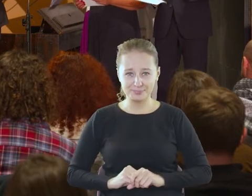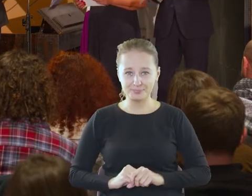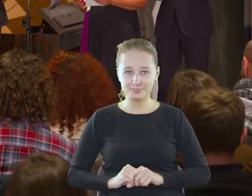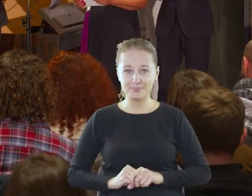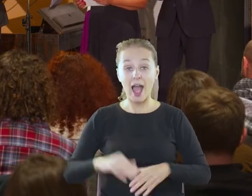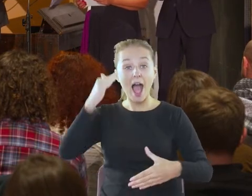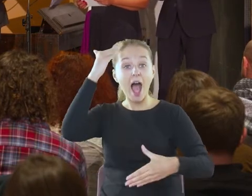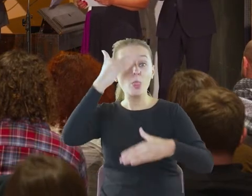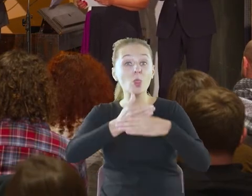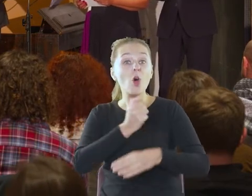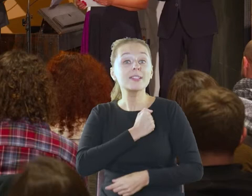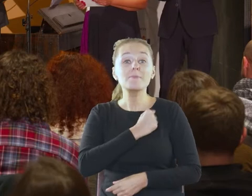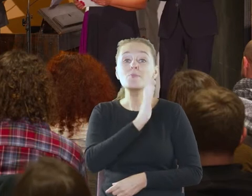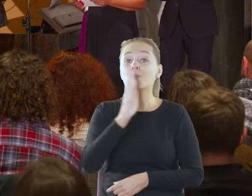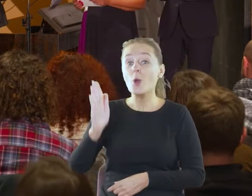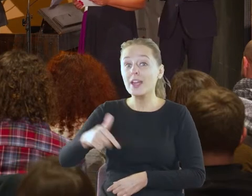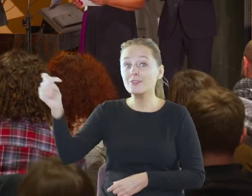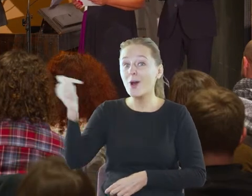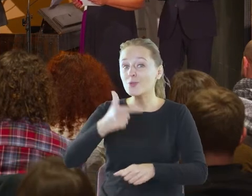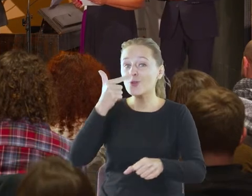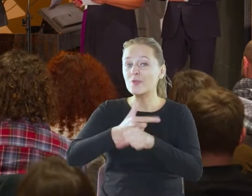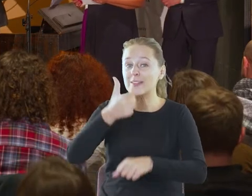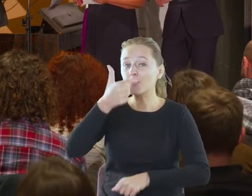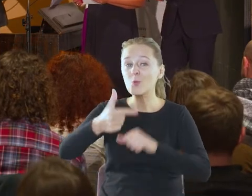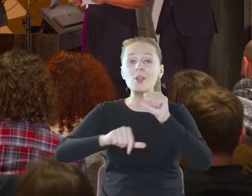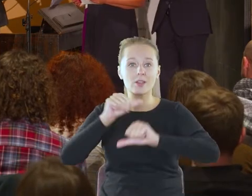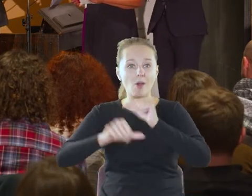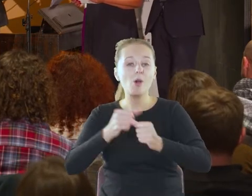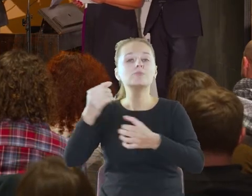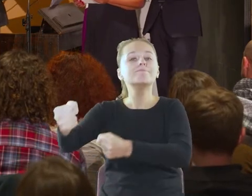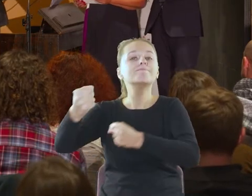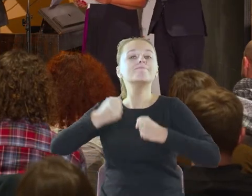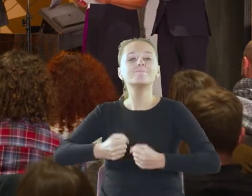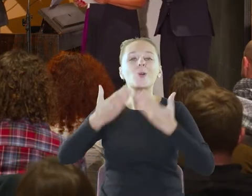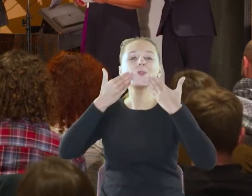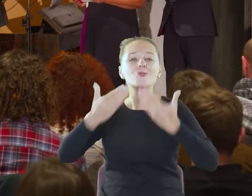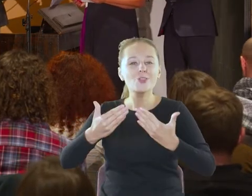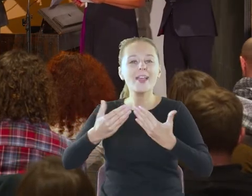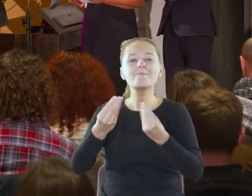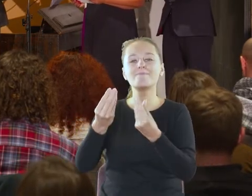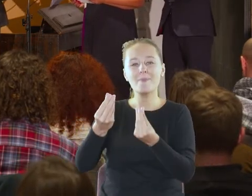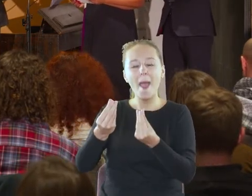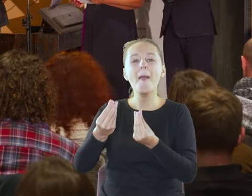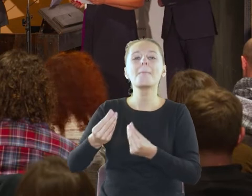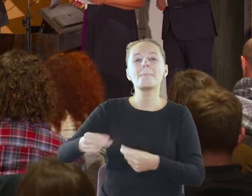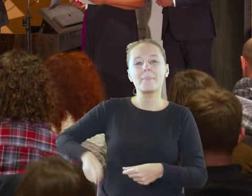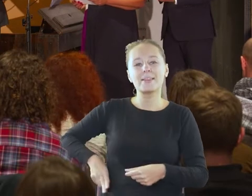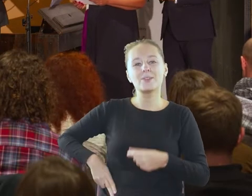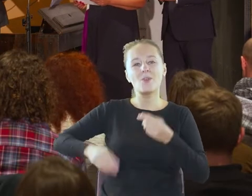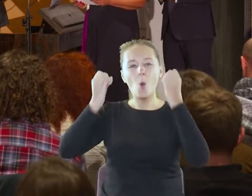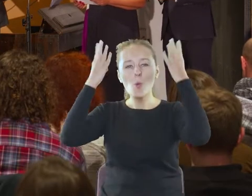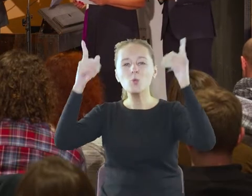Bibliotek w 2022 roku jest dofinansowana ze środków Ministra Kultury i Dziedzictwa